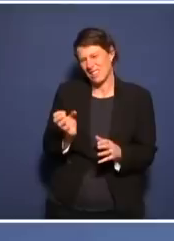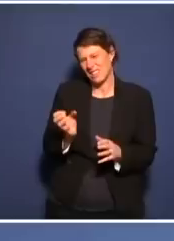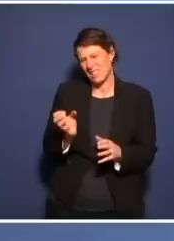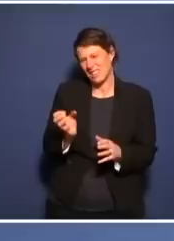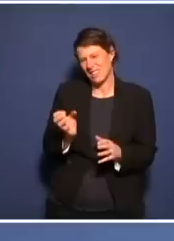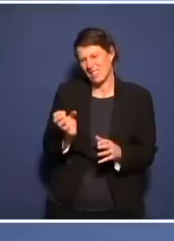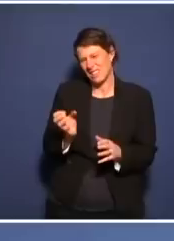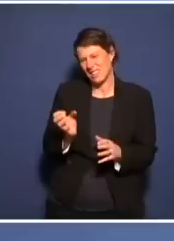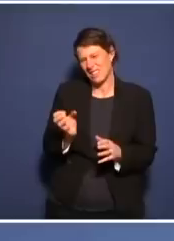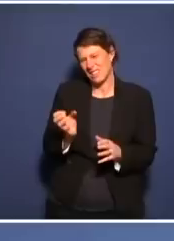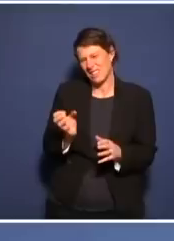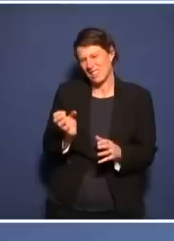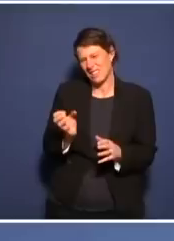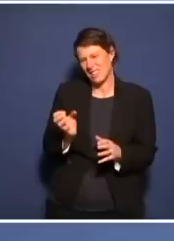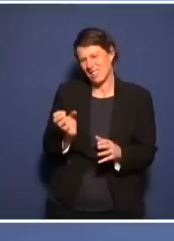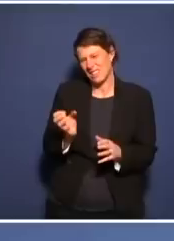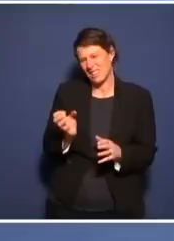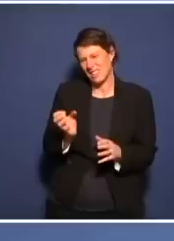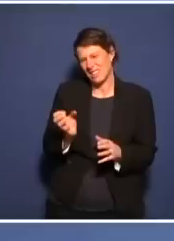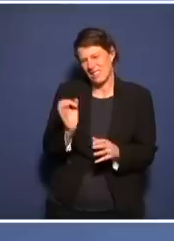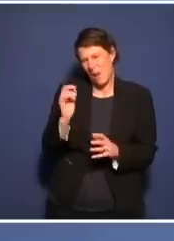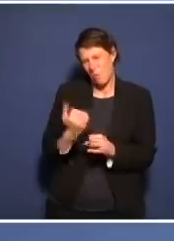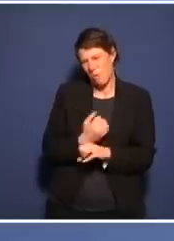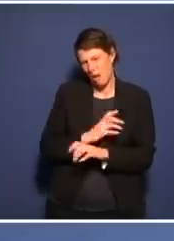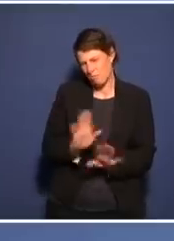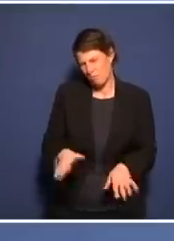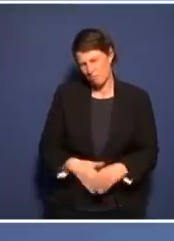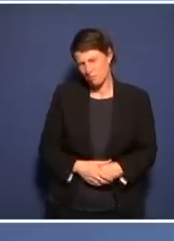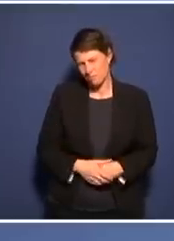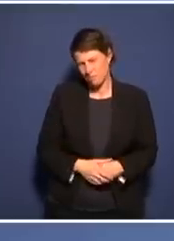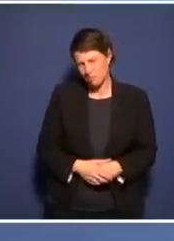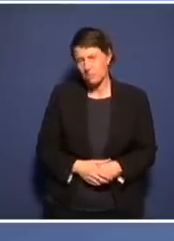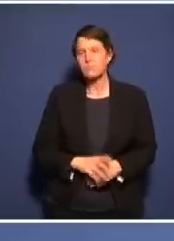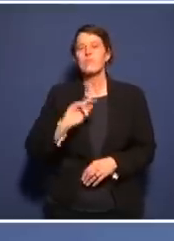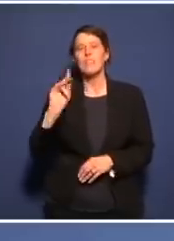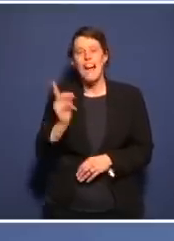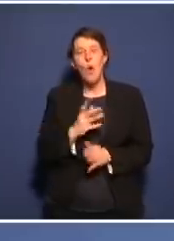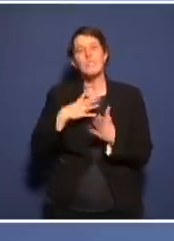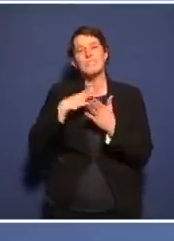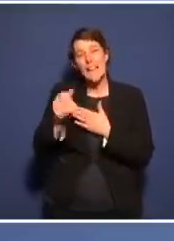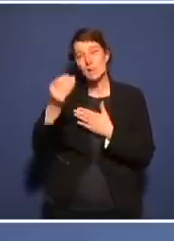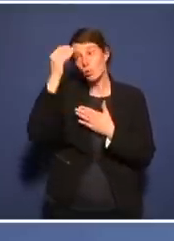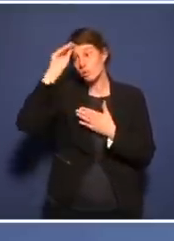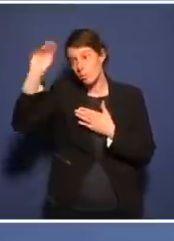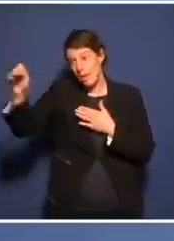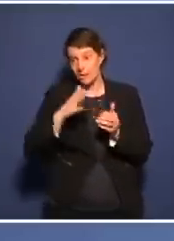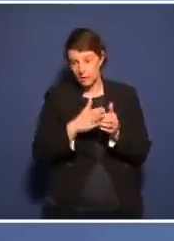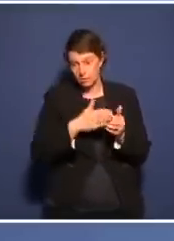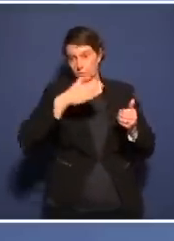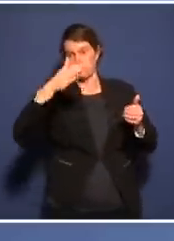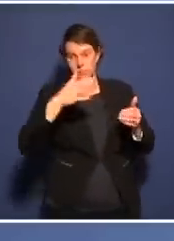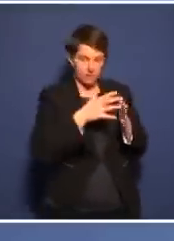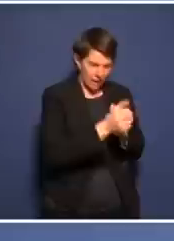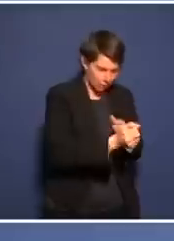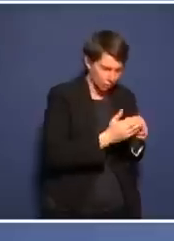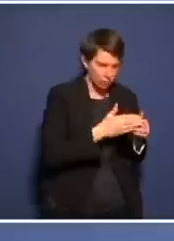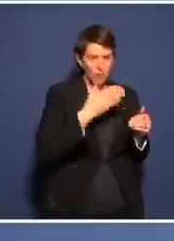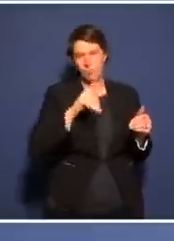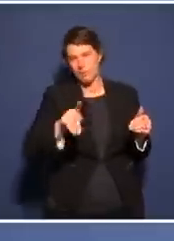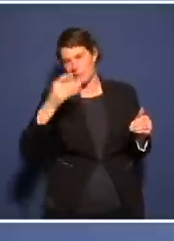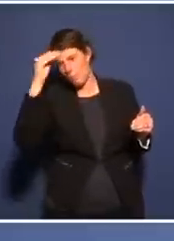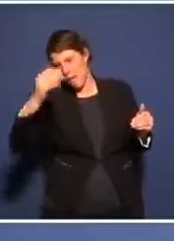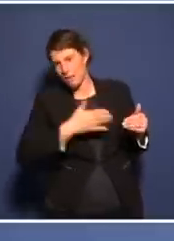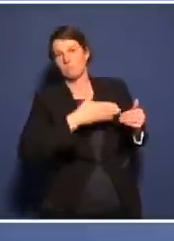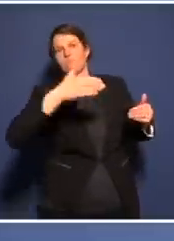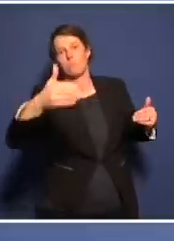heute als Leiter einer obersten Bundesbehörde. Auch der Diagnosenmeldevollzug wird natürlich größer dadurch. Das heißt, wir